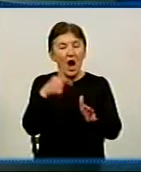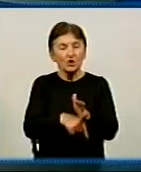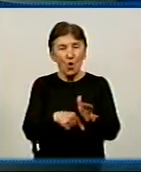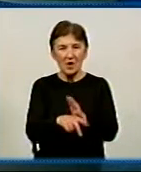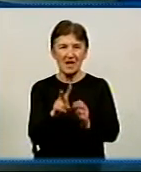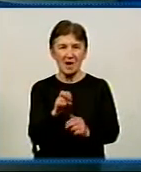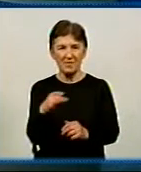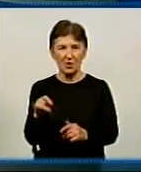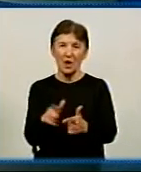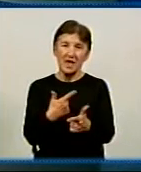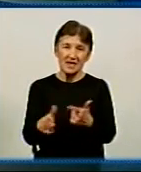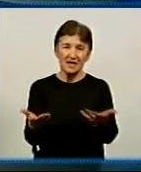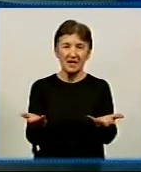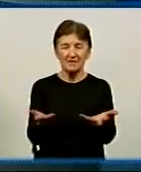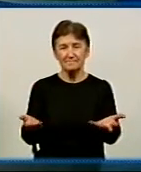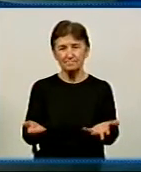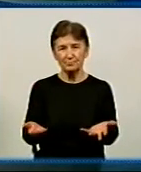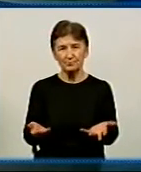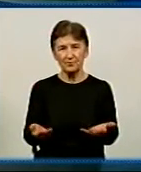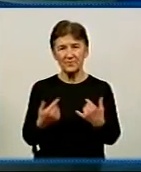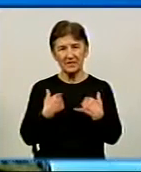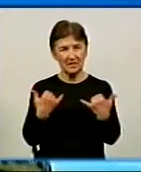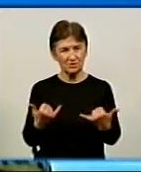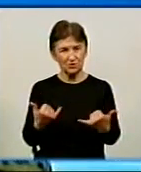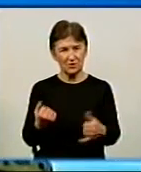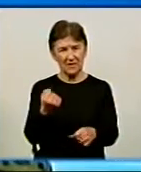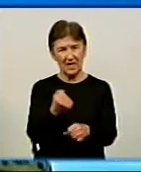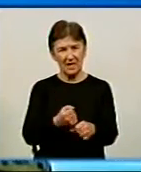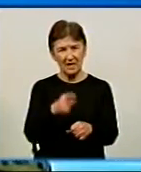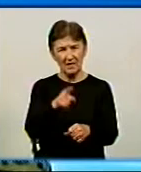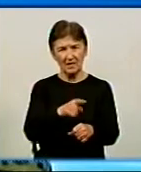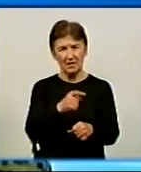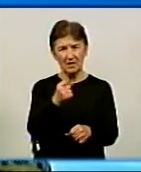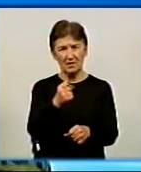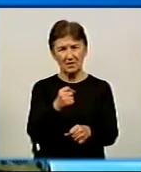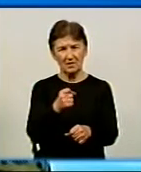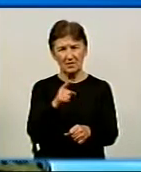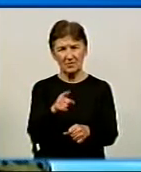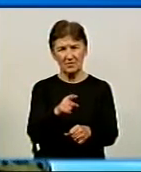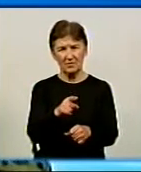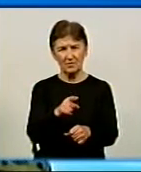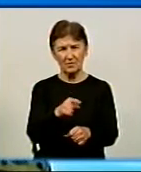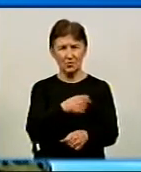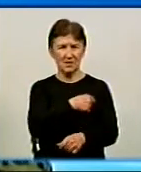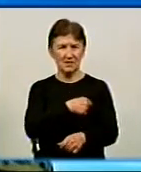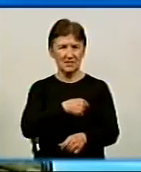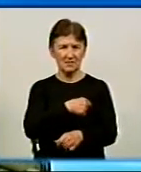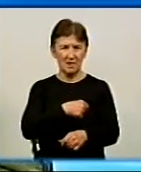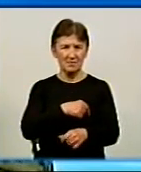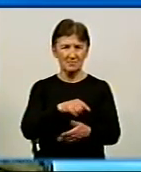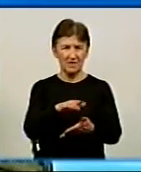саме суспільство в різні його шари? Зараз ми розробляємо Верховну Раду, подали до народного депутата Оксани Білозіру,